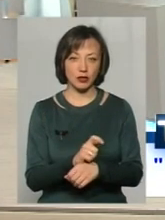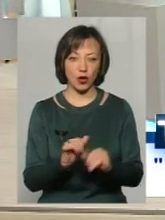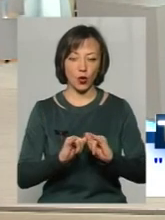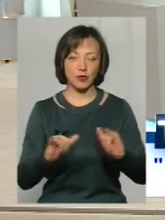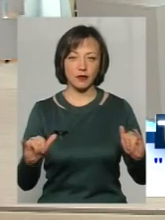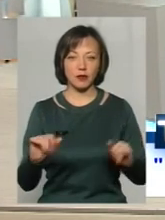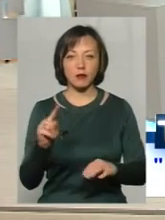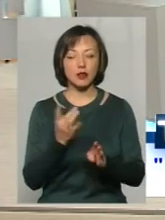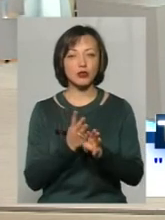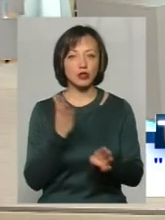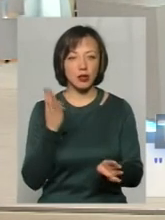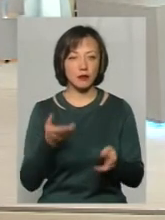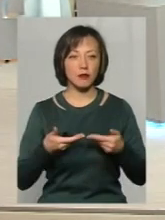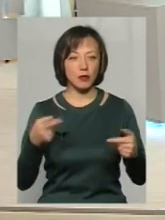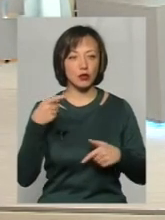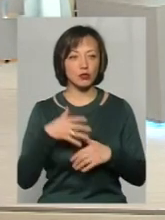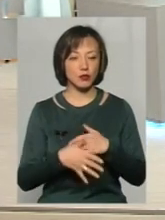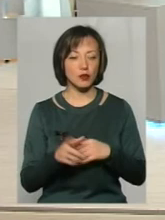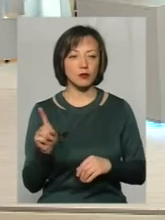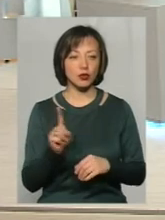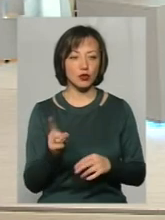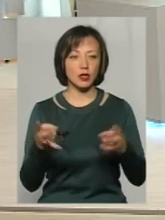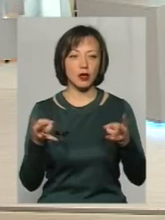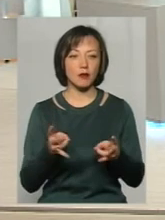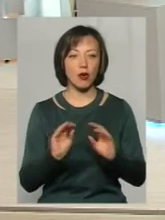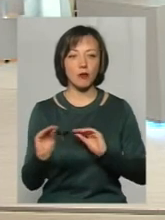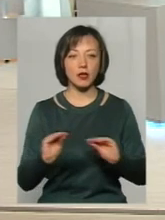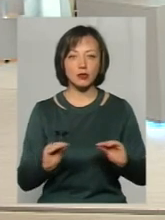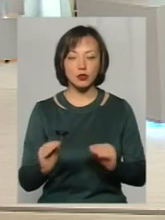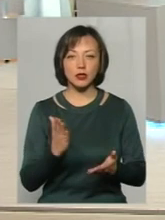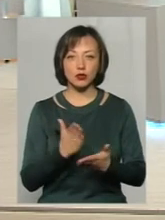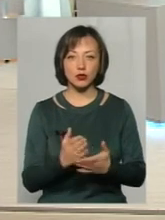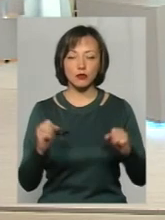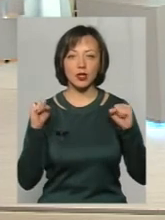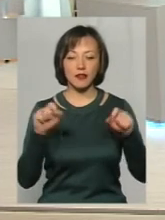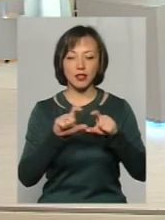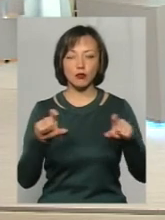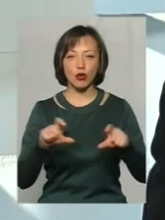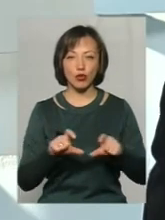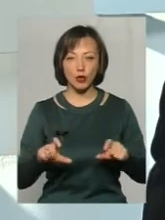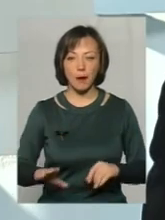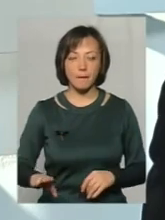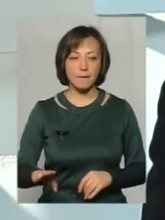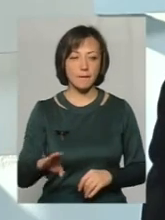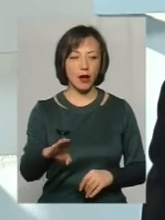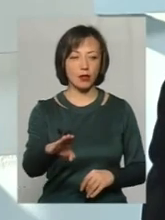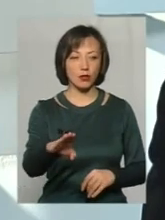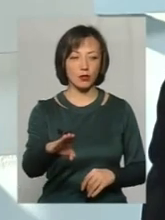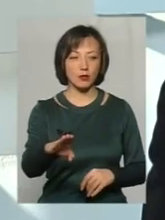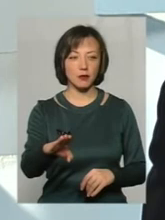В першу чергу ми розуміємо, що треба обладнати існуючі спортивні споруди пандусами,